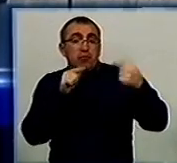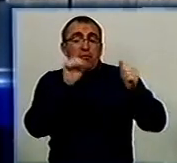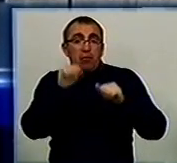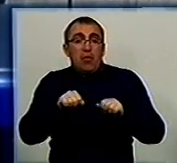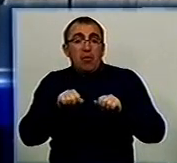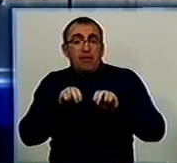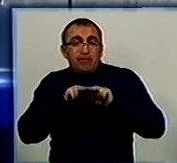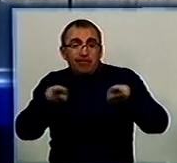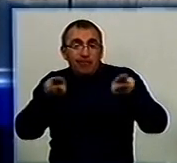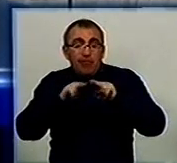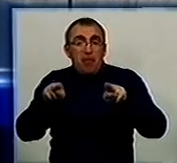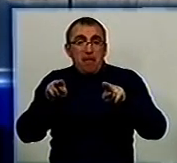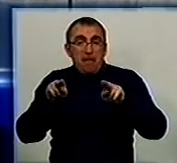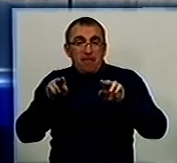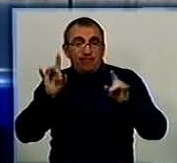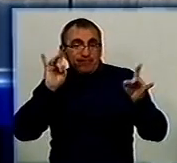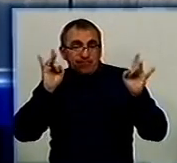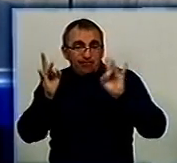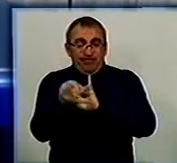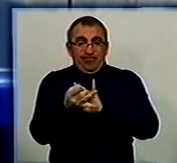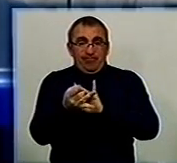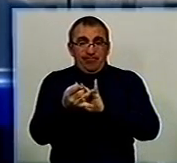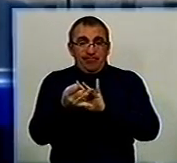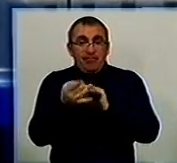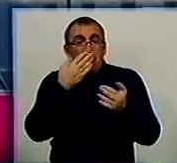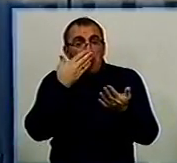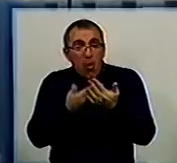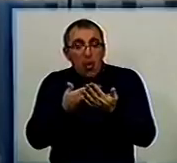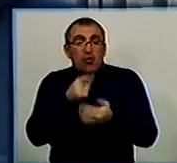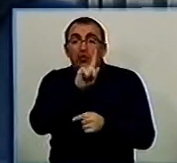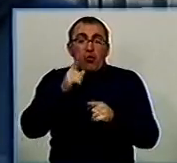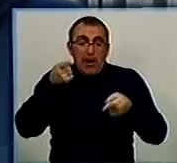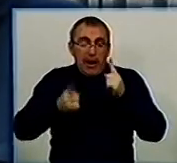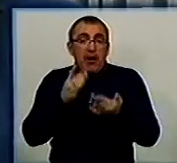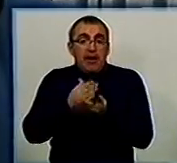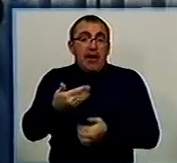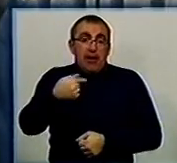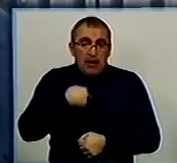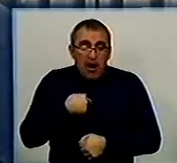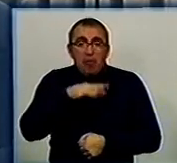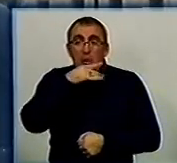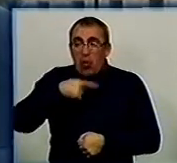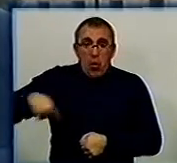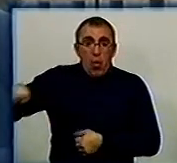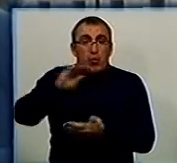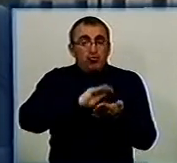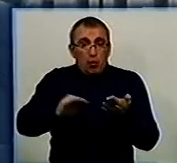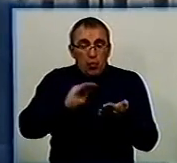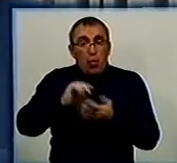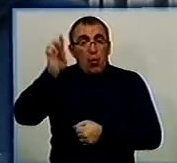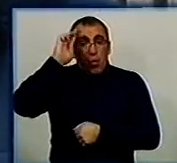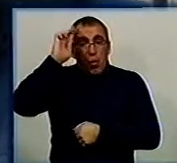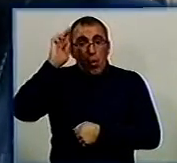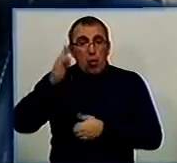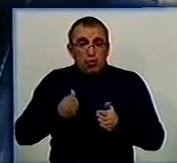пропагандистській машині, тільки в реальному показу, що реально є. Я і багато наших журналистів, державні